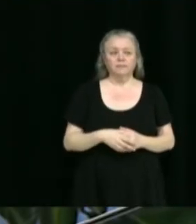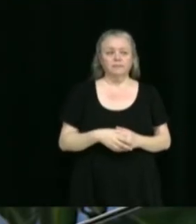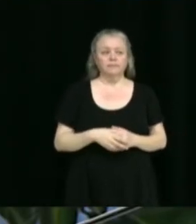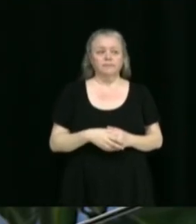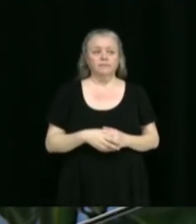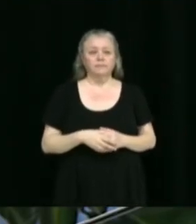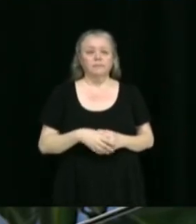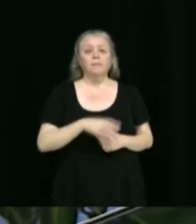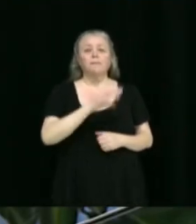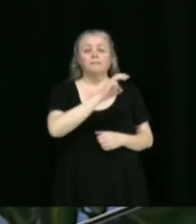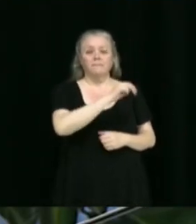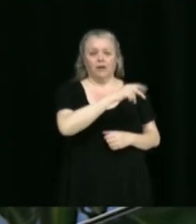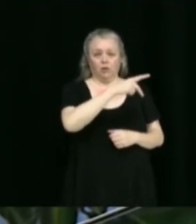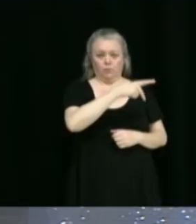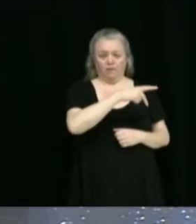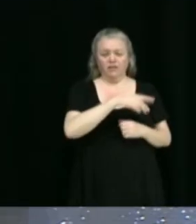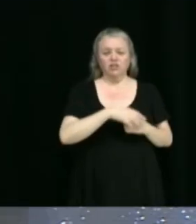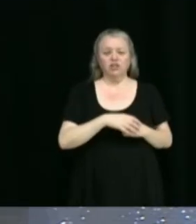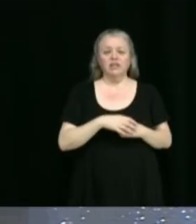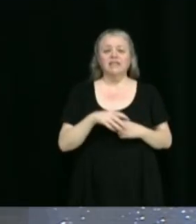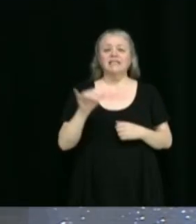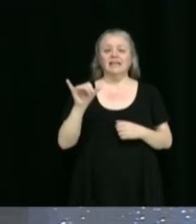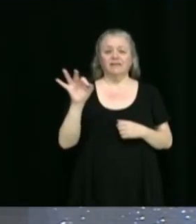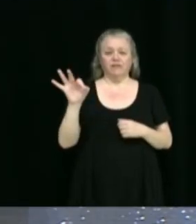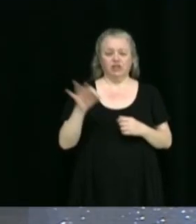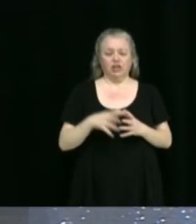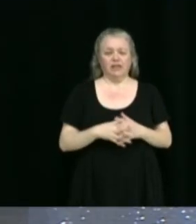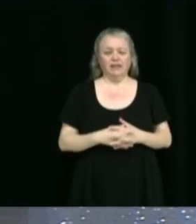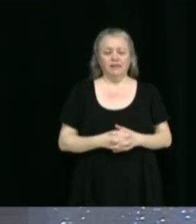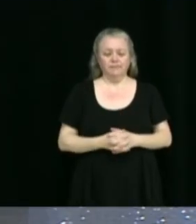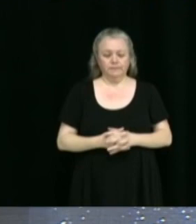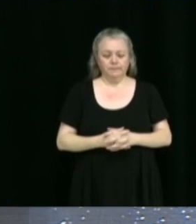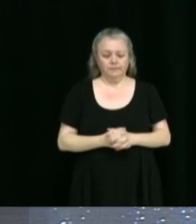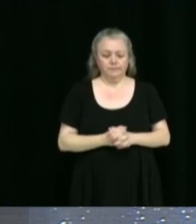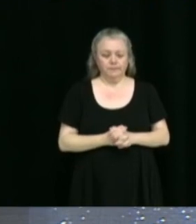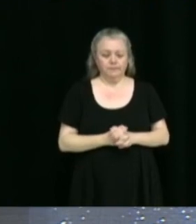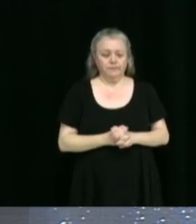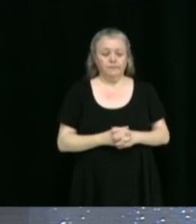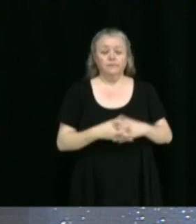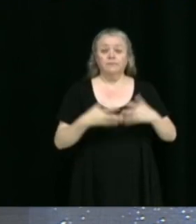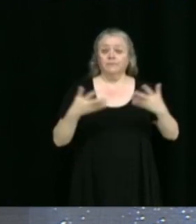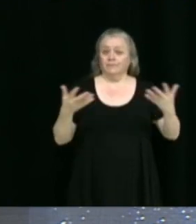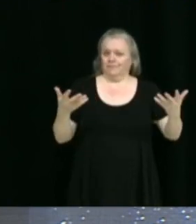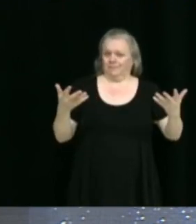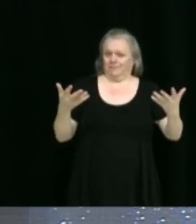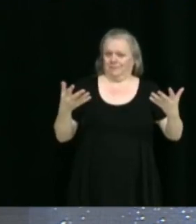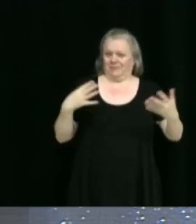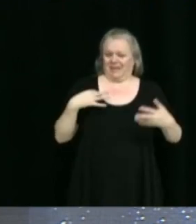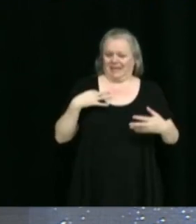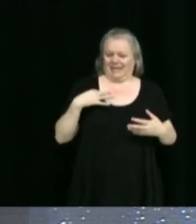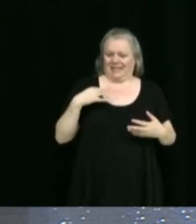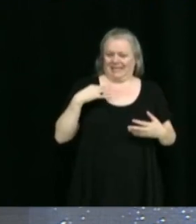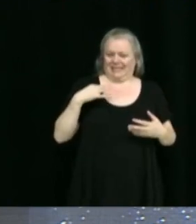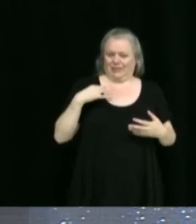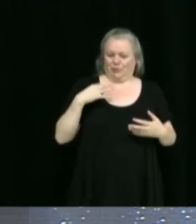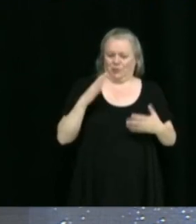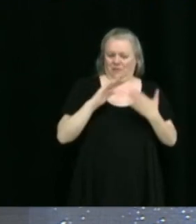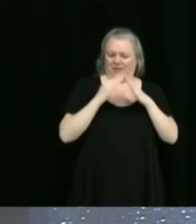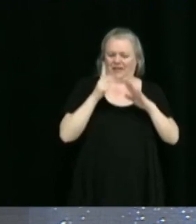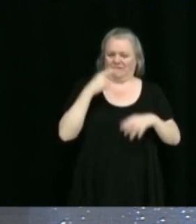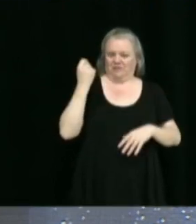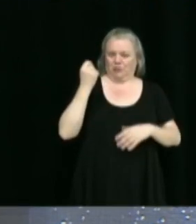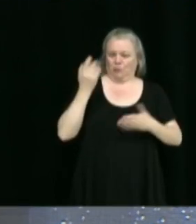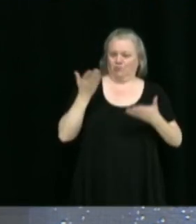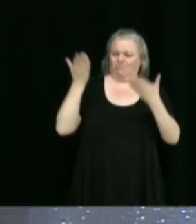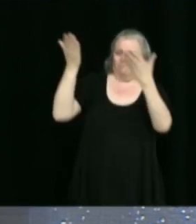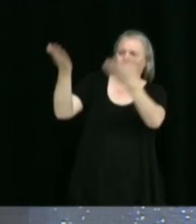Michael Provencher, Yannick Fréchette. Intention de présenter la candidature de Victoriaville pour l'organisation